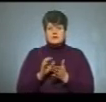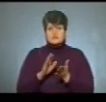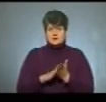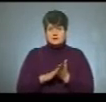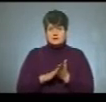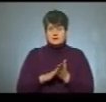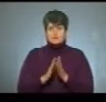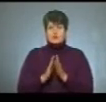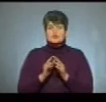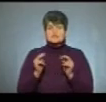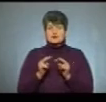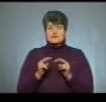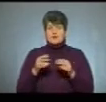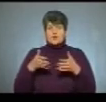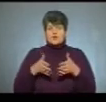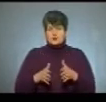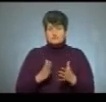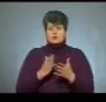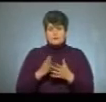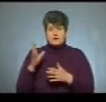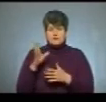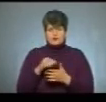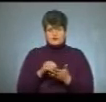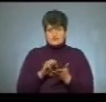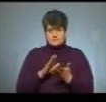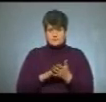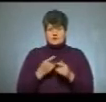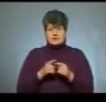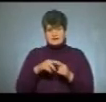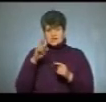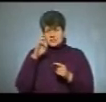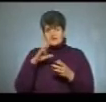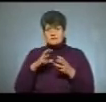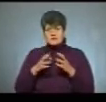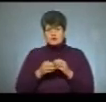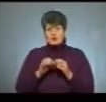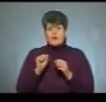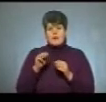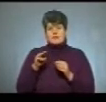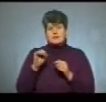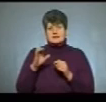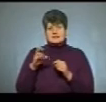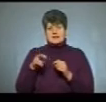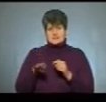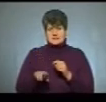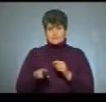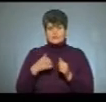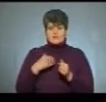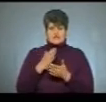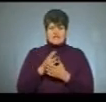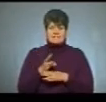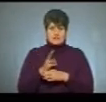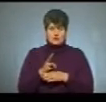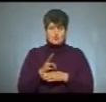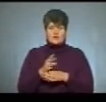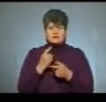по свідоцтву про народження, бо маємо всіх зареєструвати, бо це державна підсумкова атестація. Власне, на всі відео інформації щодо того,